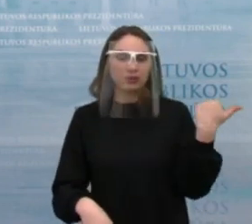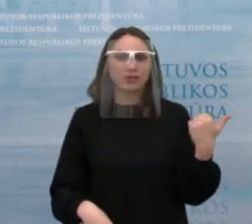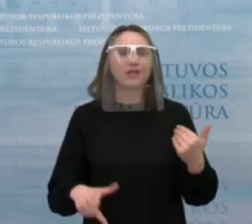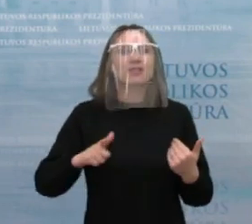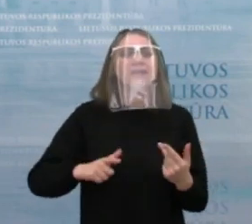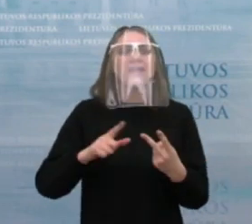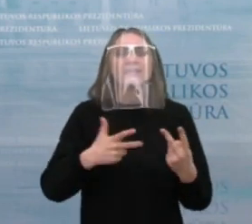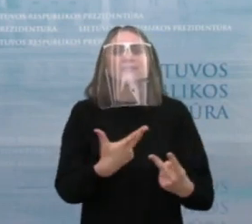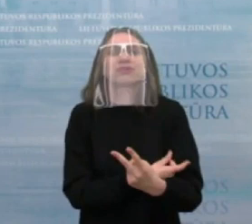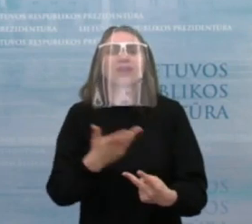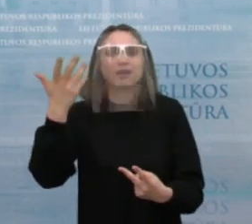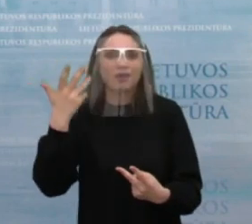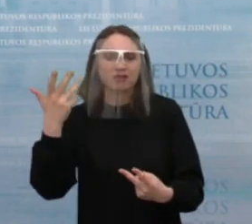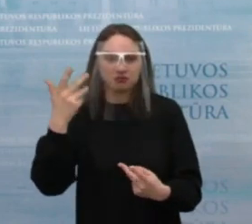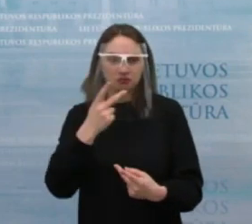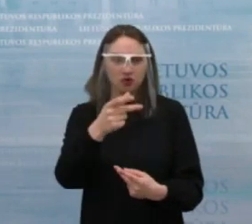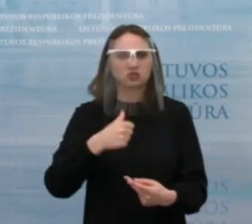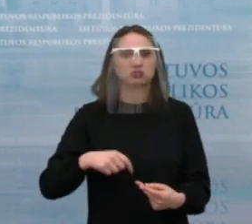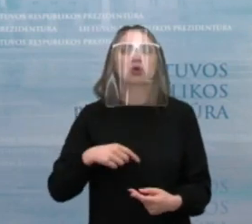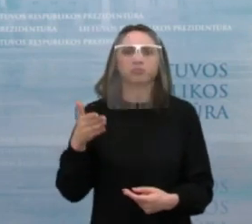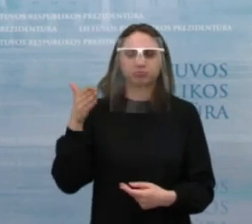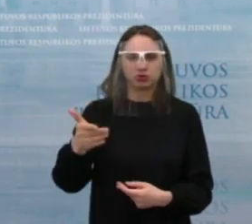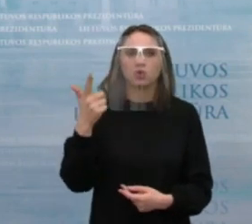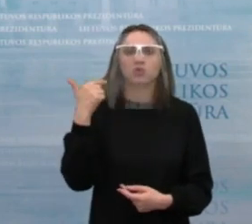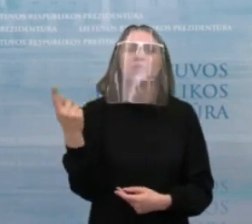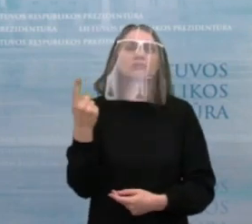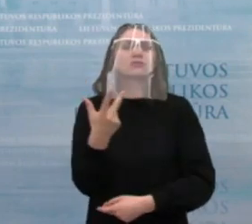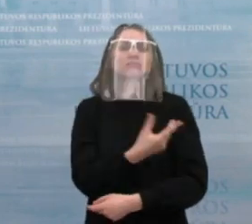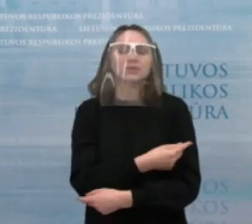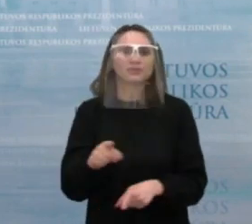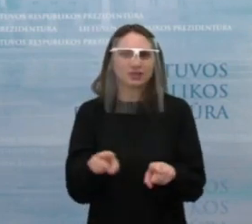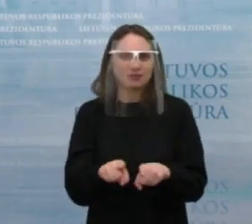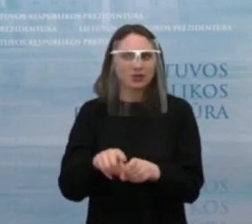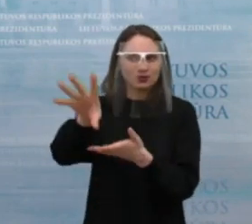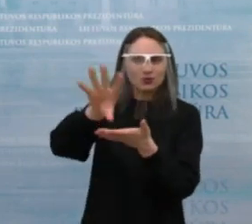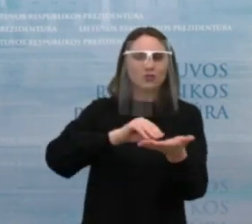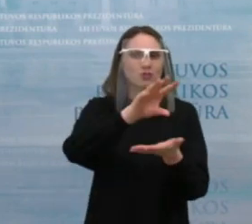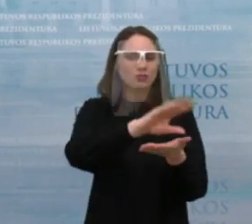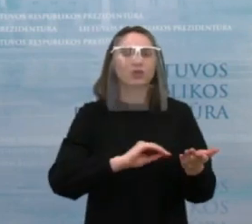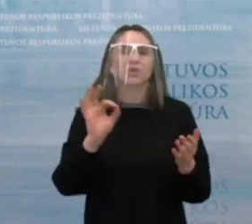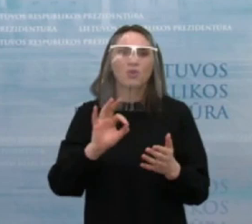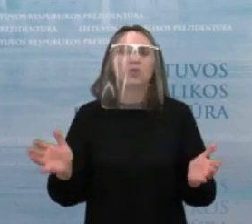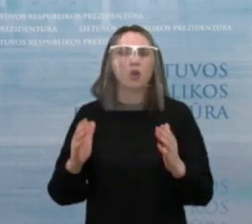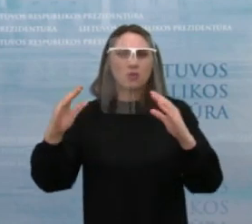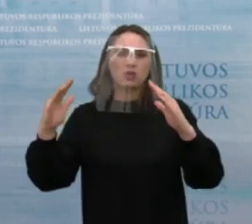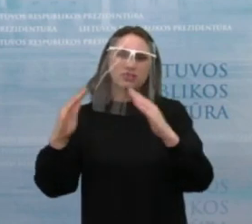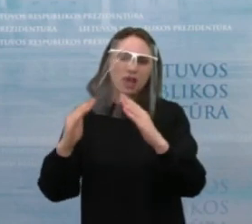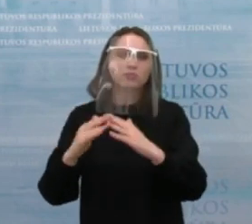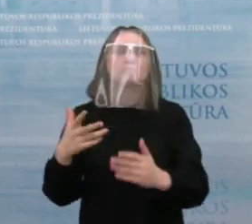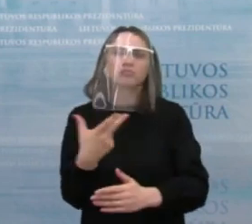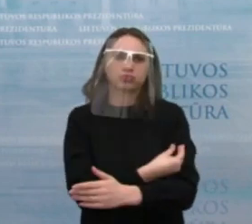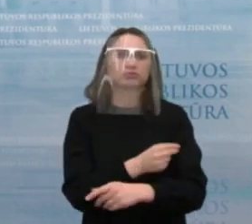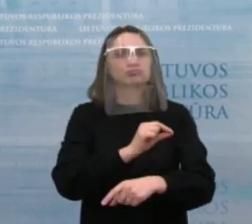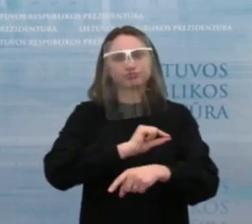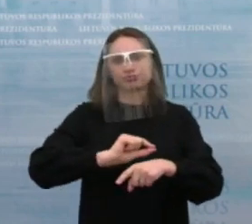laukia antro skiepo. Tikrai radosi daugiau žmonių, kurie nori skiepėtis ir pirmojų skiepų. Tai globos įsteigų vakcinavimo procesų tikrai džiaugiuosi.